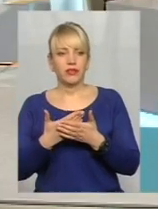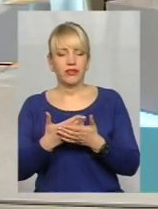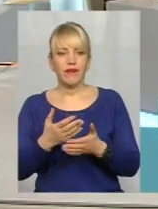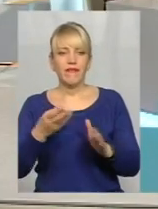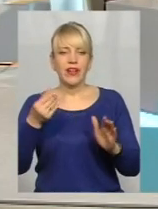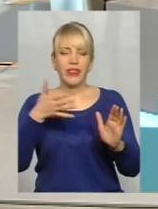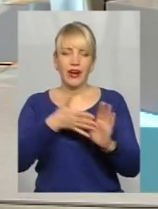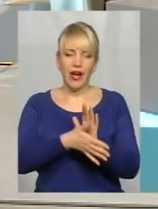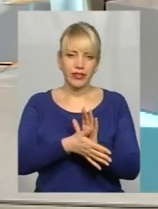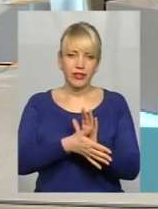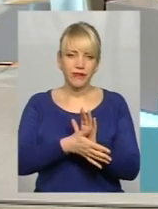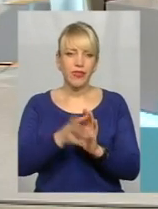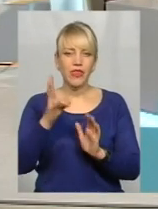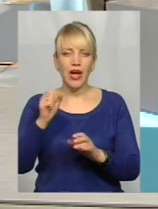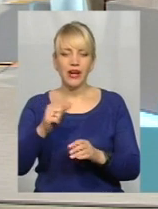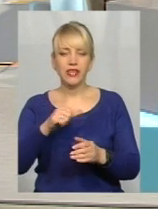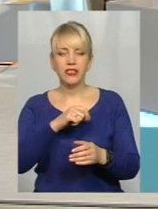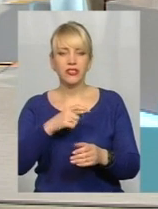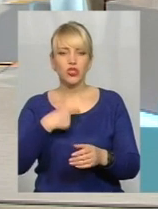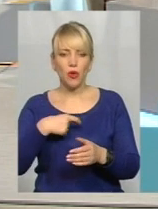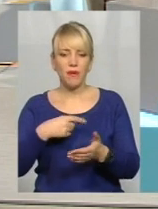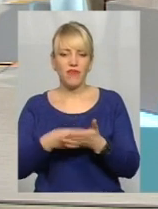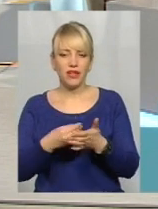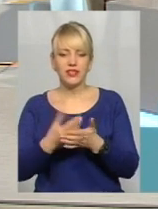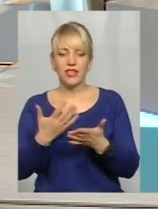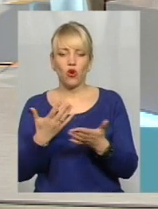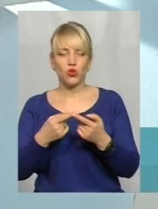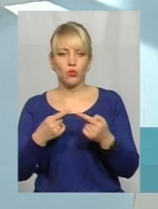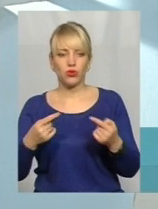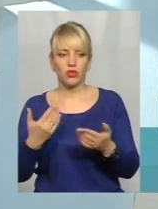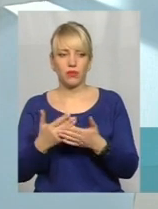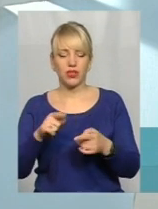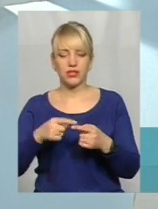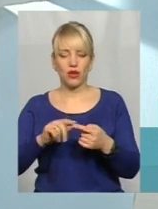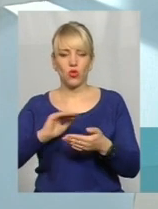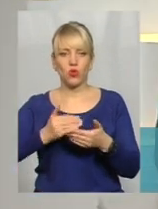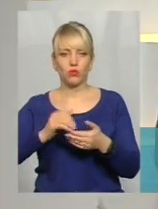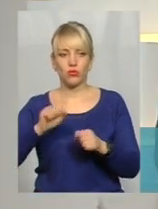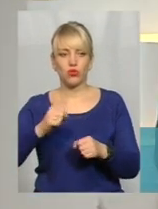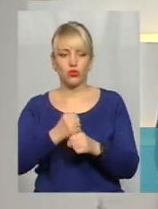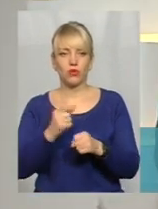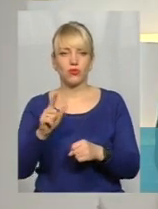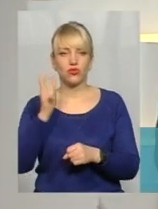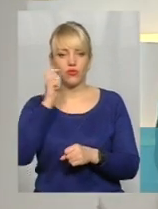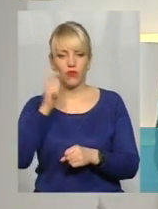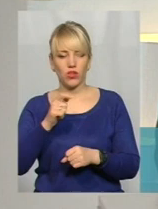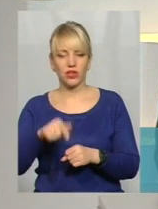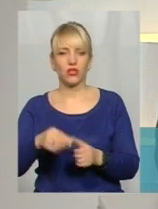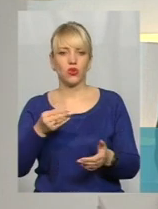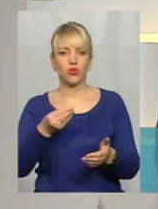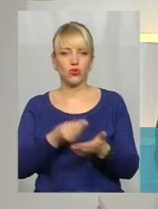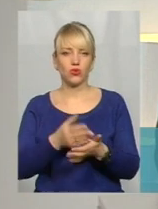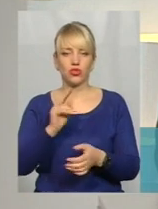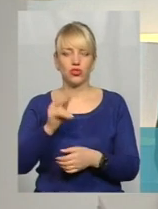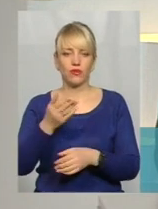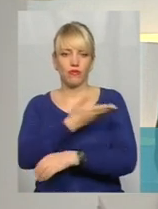витрати на собі вартість якогось продукту. Скажімо, цей ноутбук можна зробити, що у вас в Україні втричі дорожче, ніж